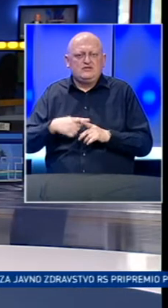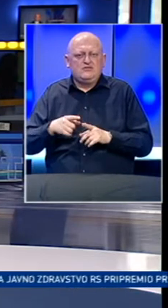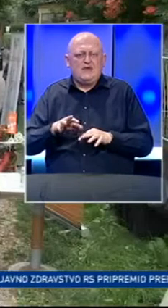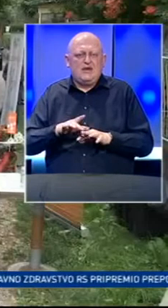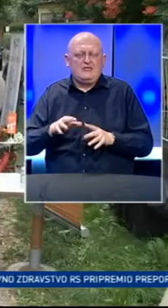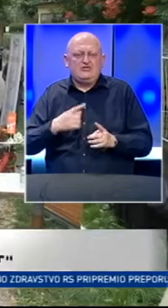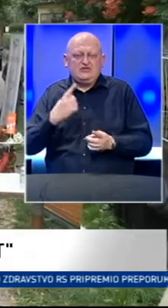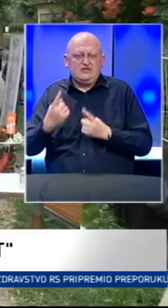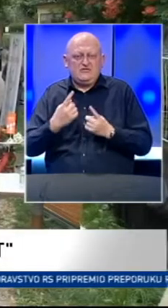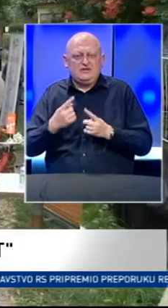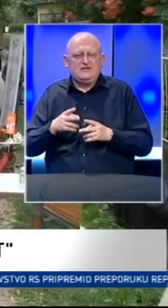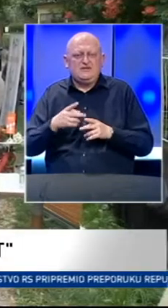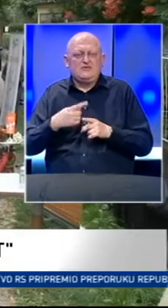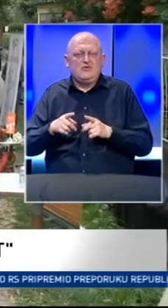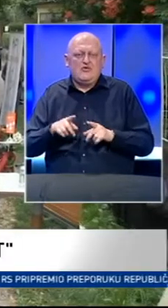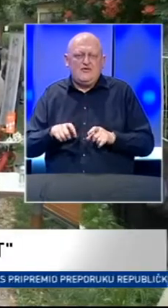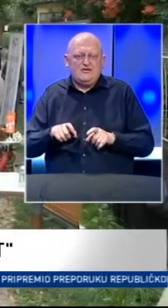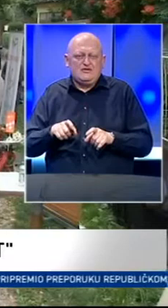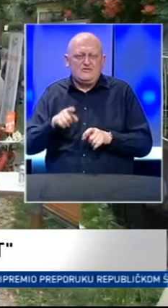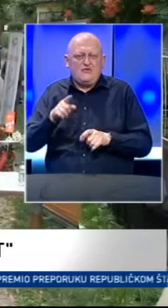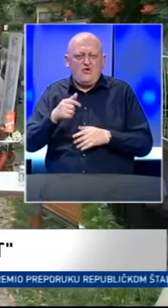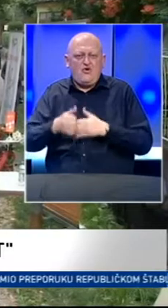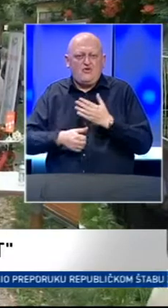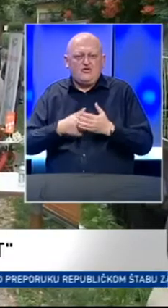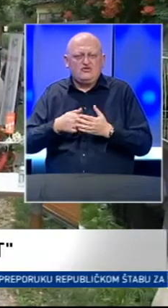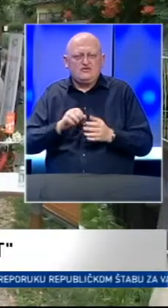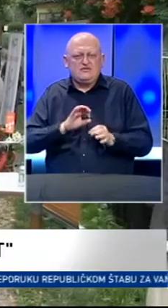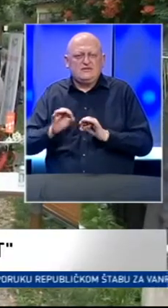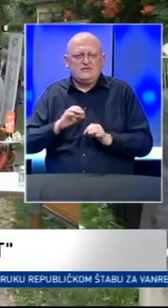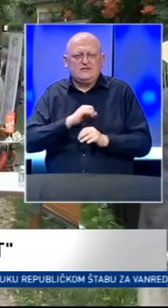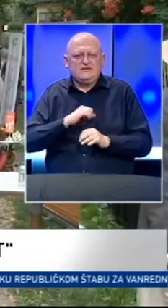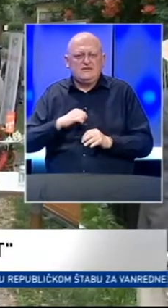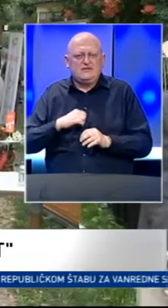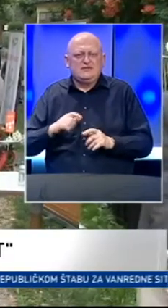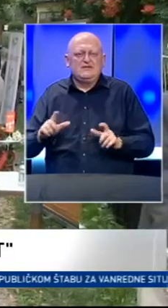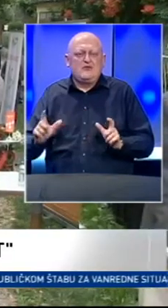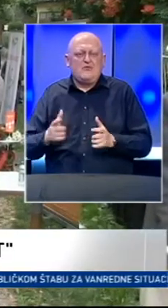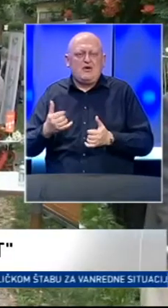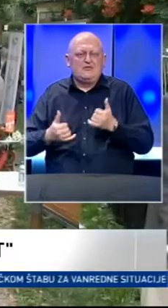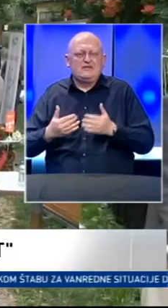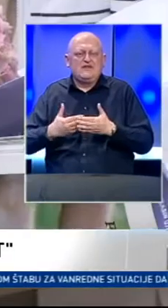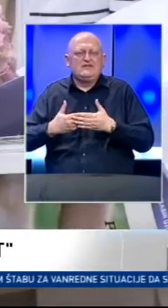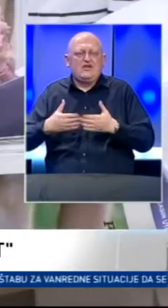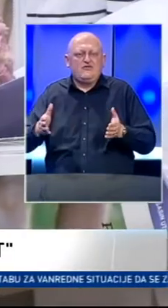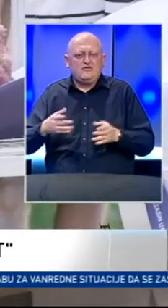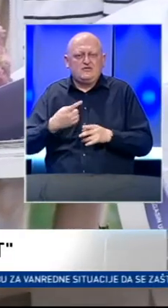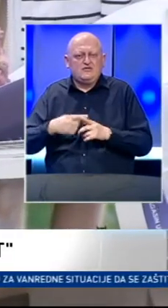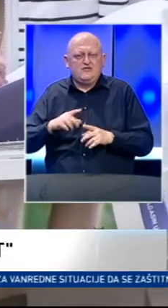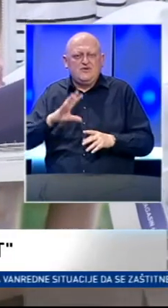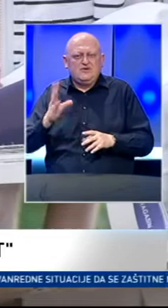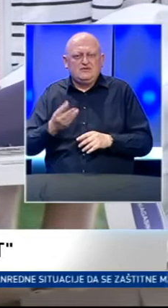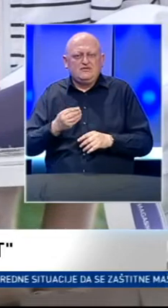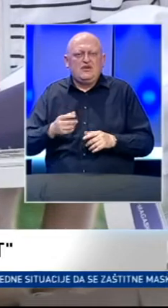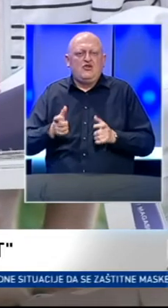Zbog epidemiološke situacije izazvane koronavirusom, ove godine će biti organizirane samo manifestacije na otvoreno.